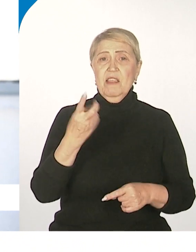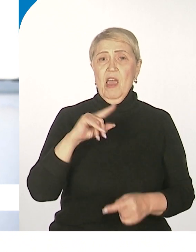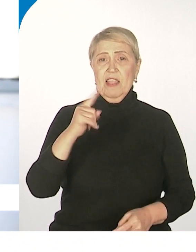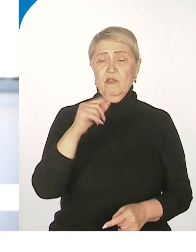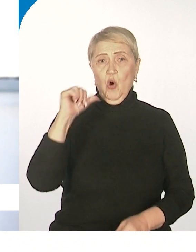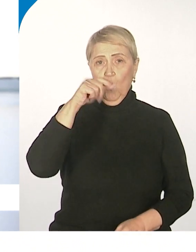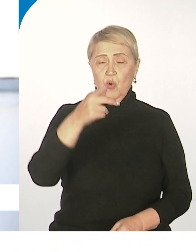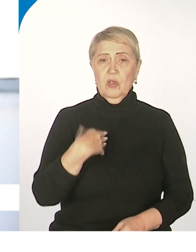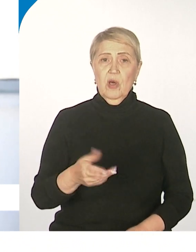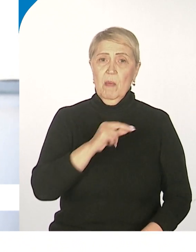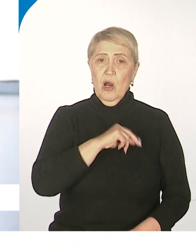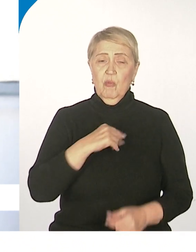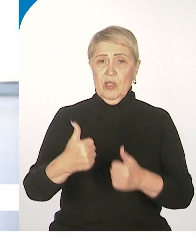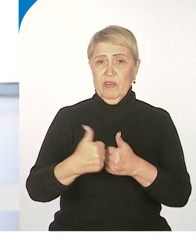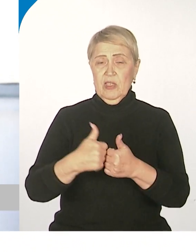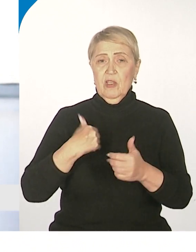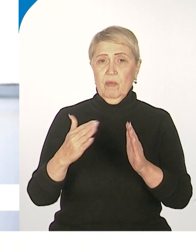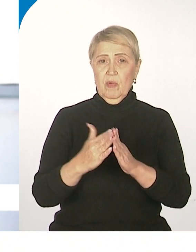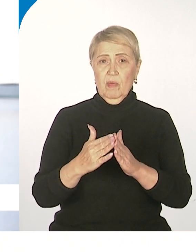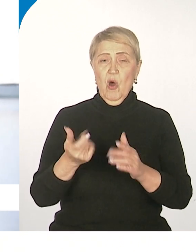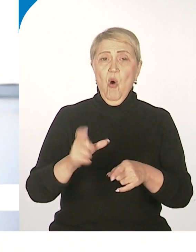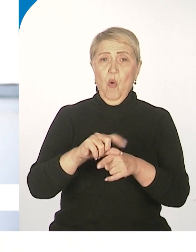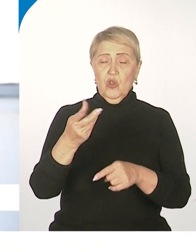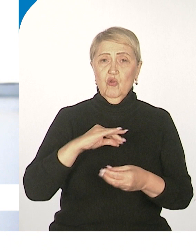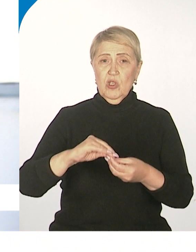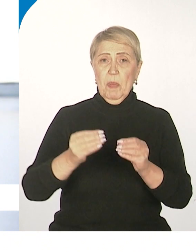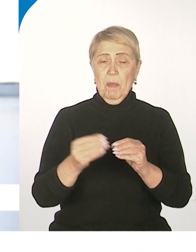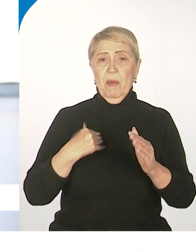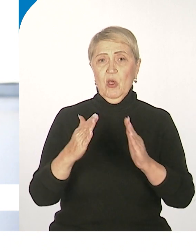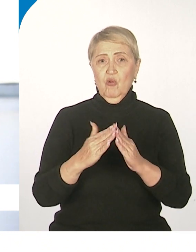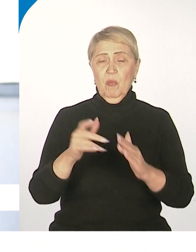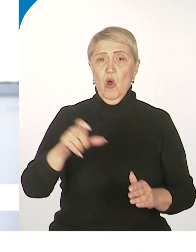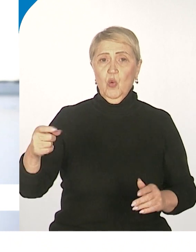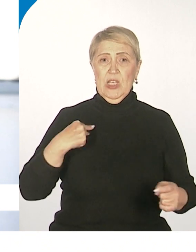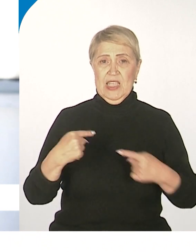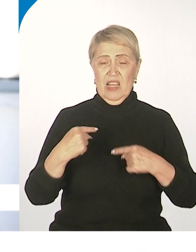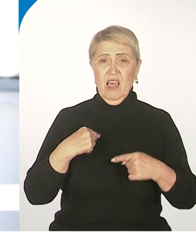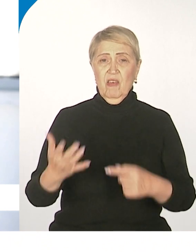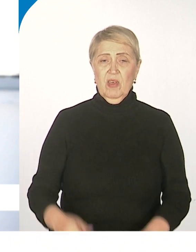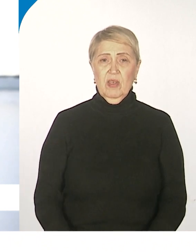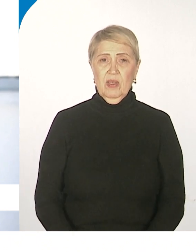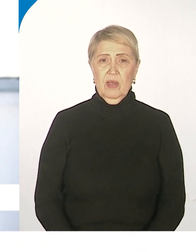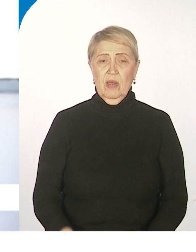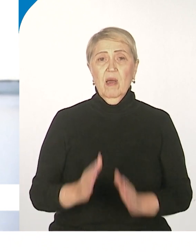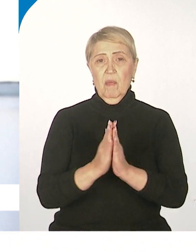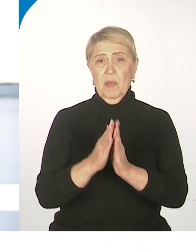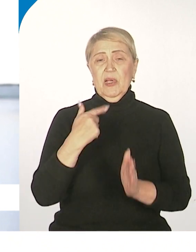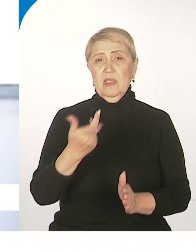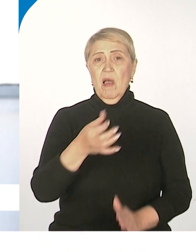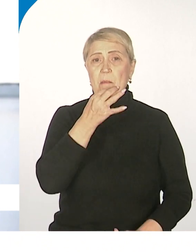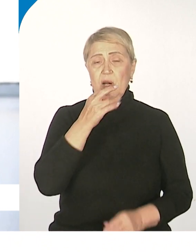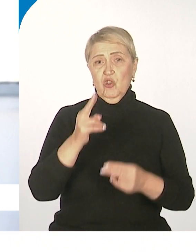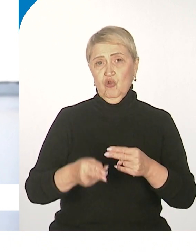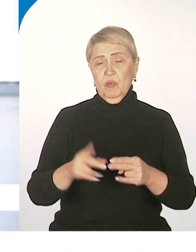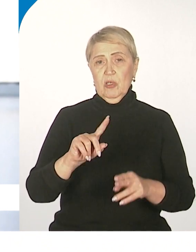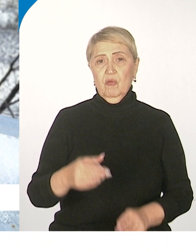потому мы работали на соседнем доме, они просили, ребята, говорят, очень проблемный дом, люди страдают. И попросили пораньше, то